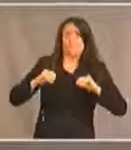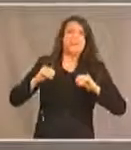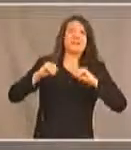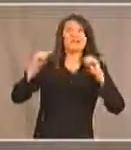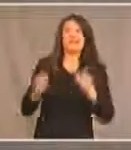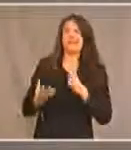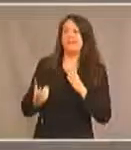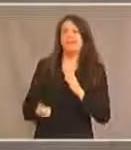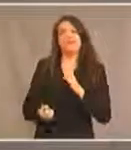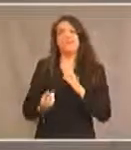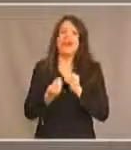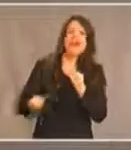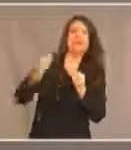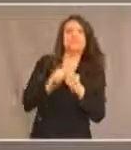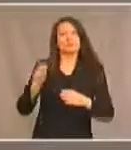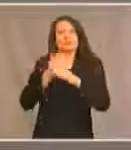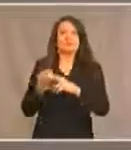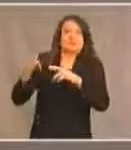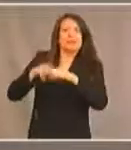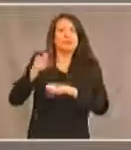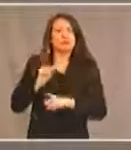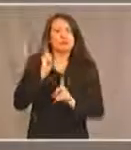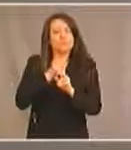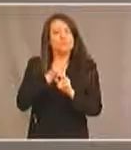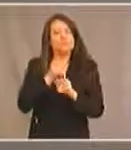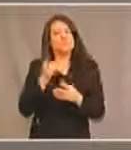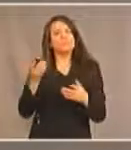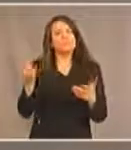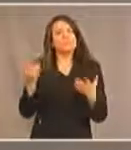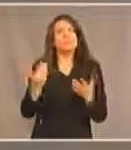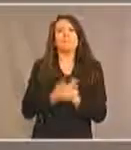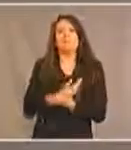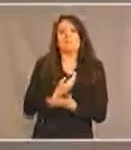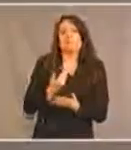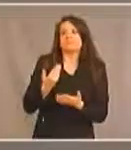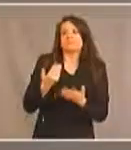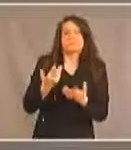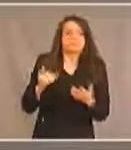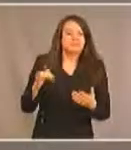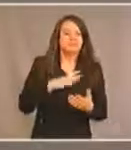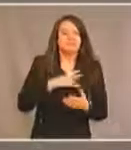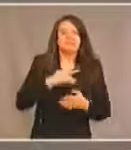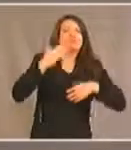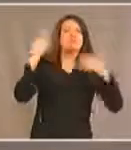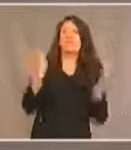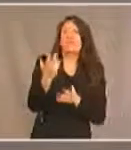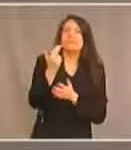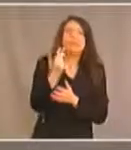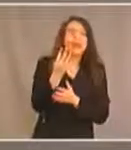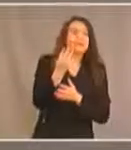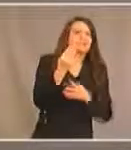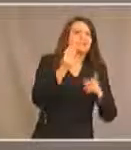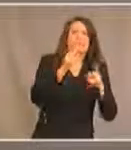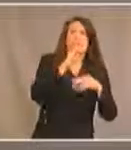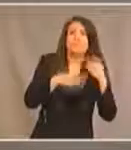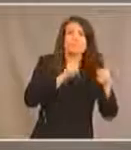d'obstacles en ayant 13 ou 14 différents programmes